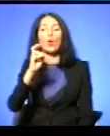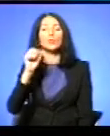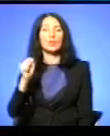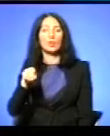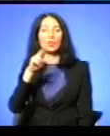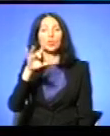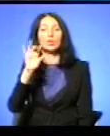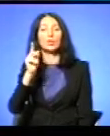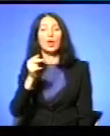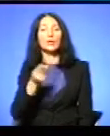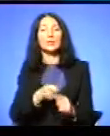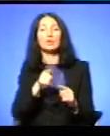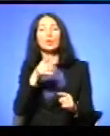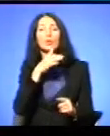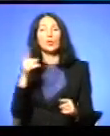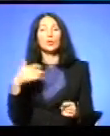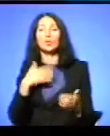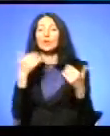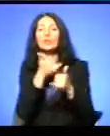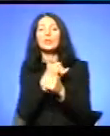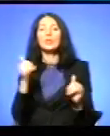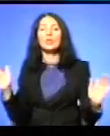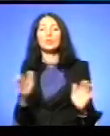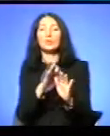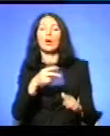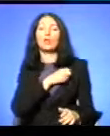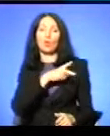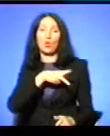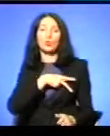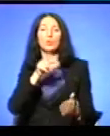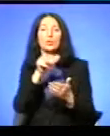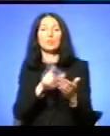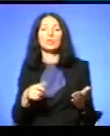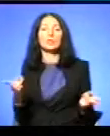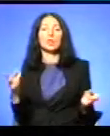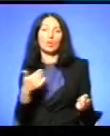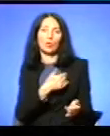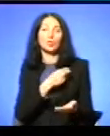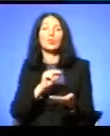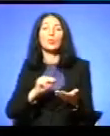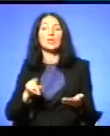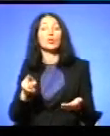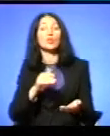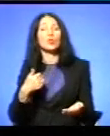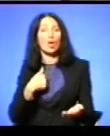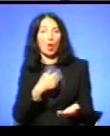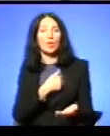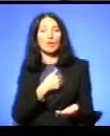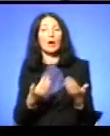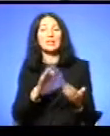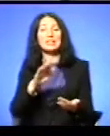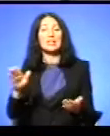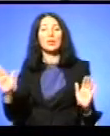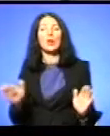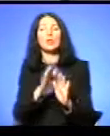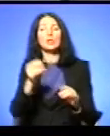ну, це той період Я вже не міг співати тільки в сумальській пісні, я там мусив писати собі то, що я хотів Але з дітьми в музичній школі ви